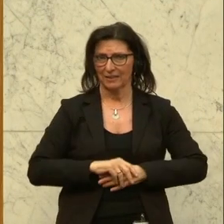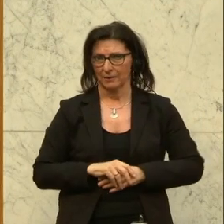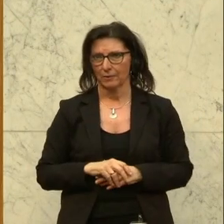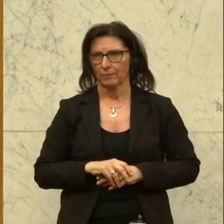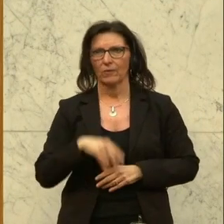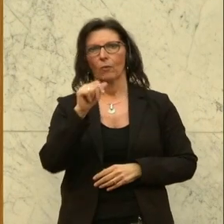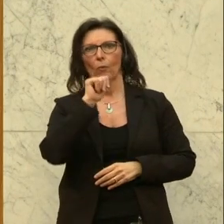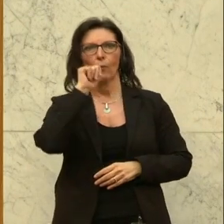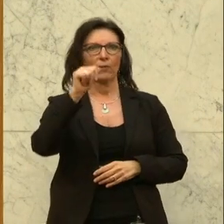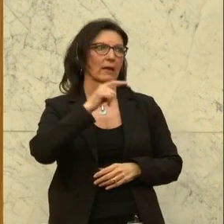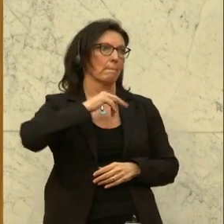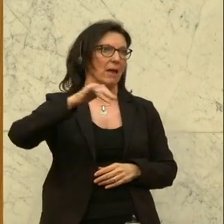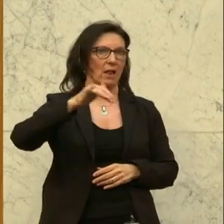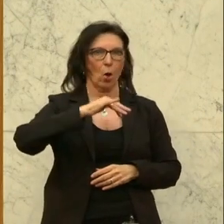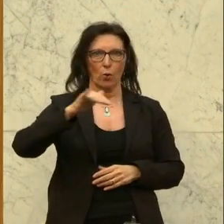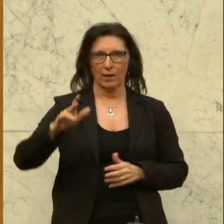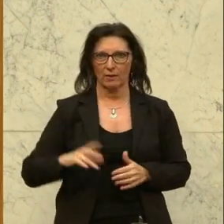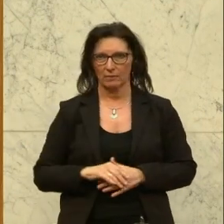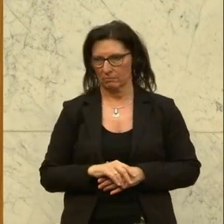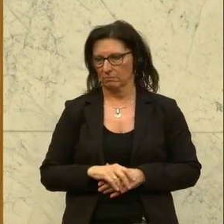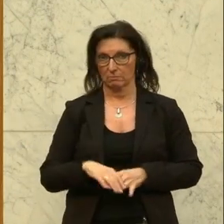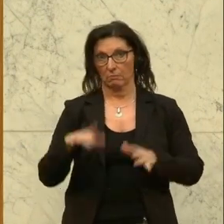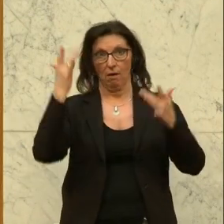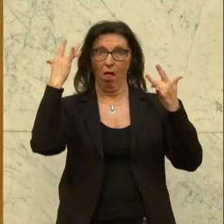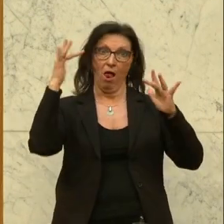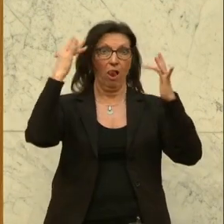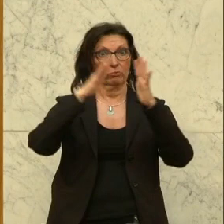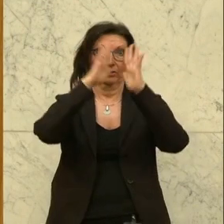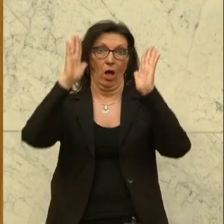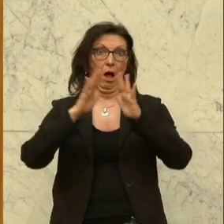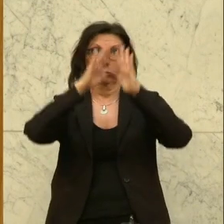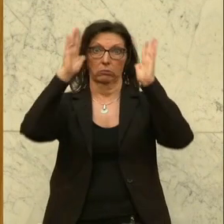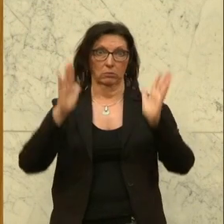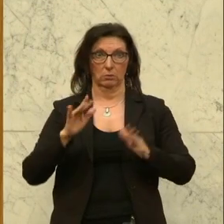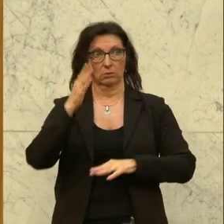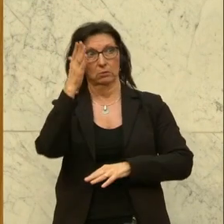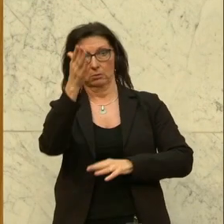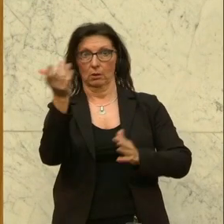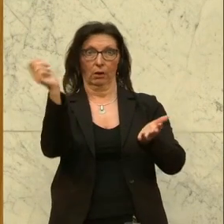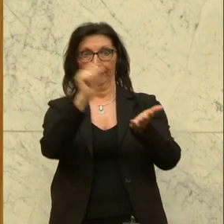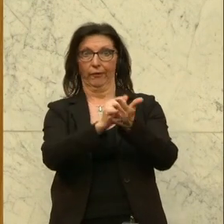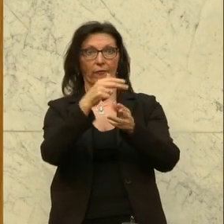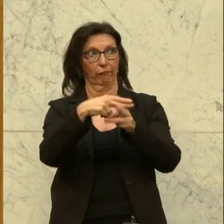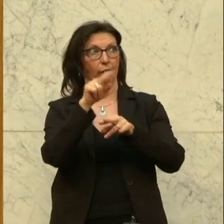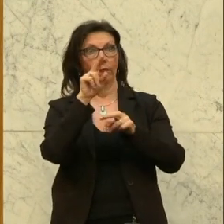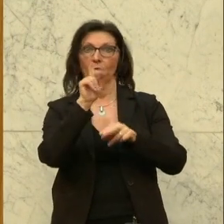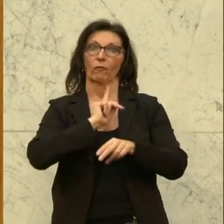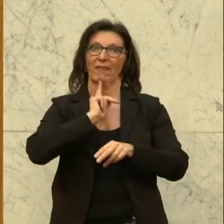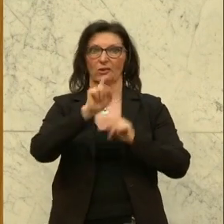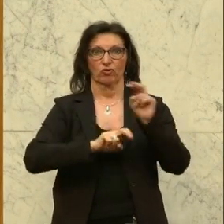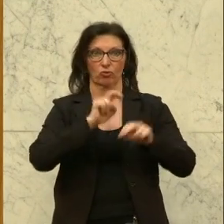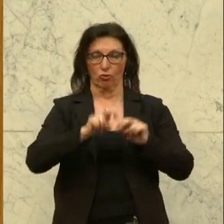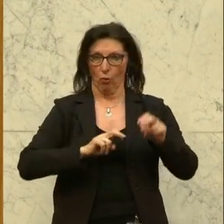wir nicht Millionen Luxusvillen steuerbegünstigt anschaffen können und mit denen wir nicht